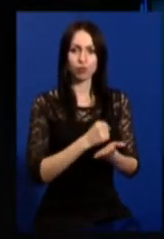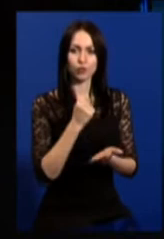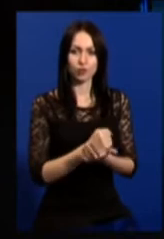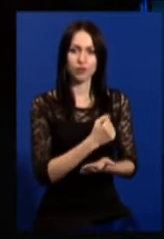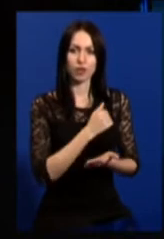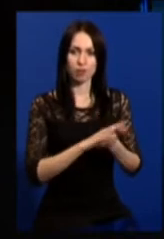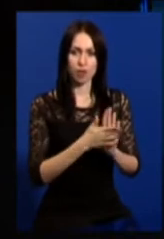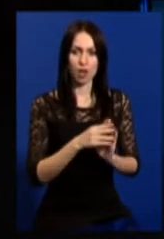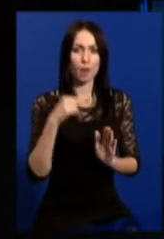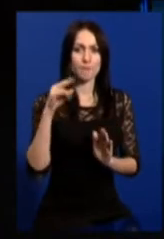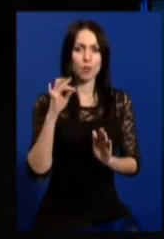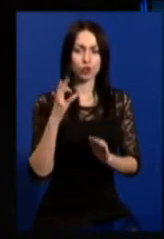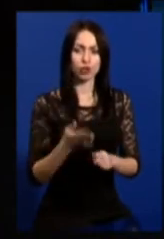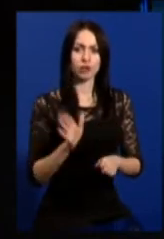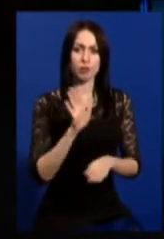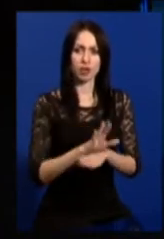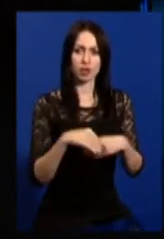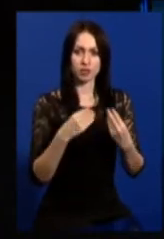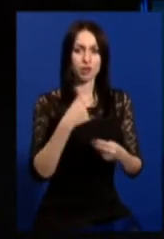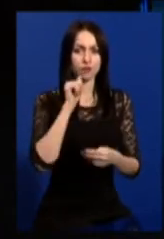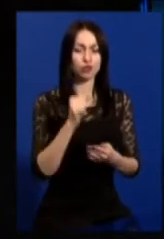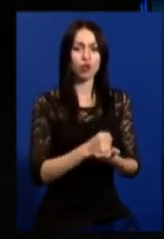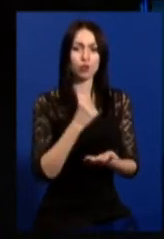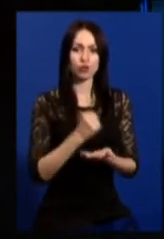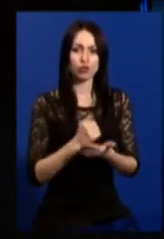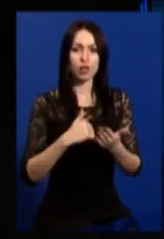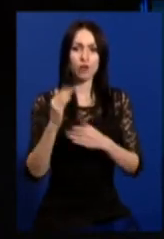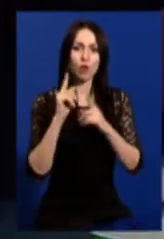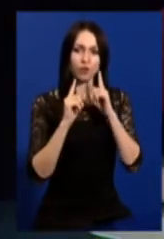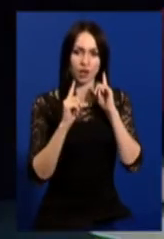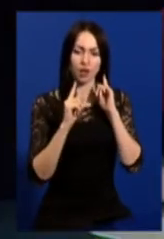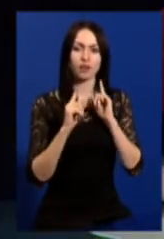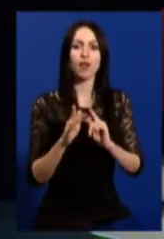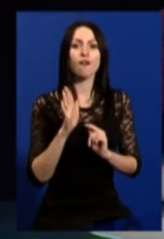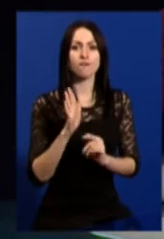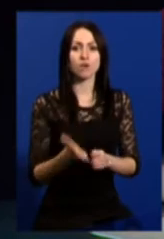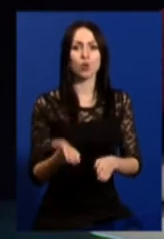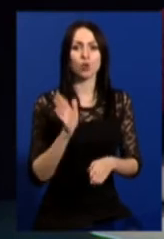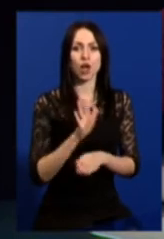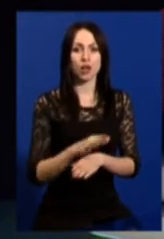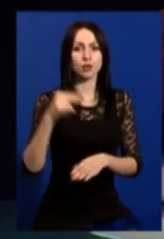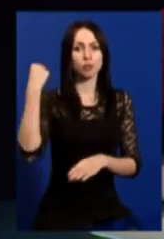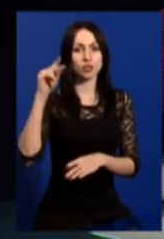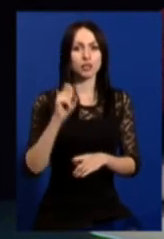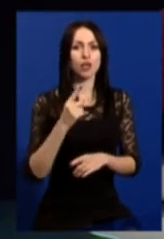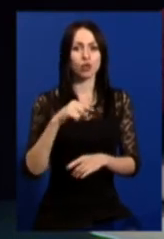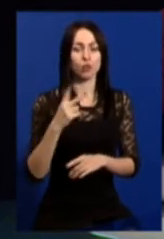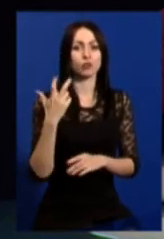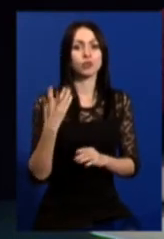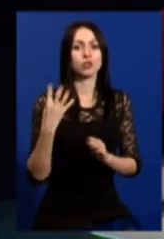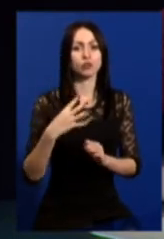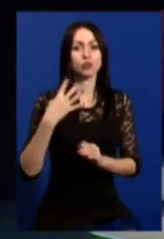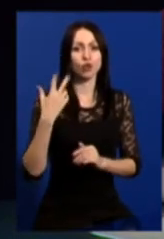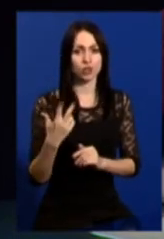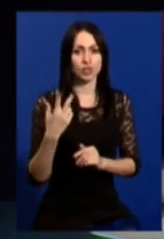Петро Порошенко видав відповідний указ. Учора його ухвалила Верховна Рада. Указ президента за номером 343,